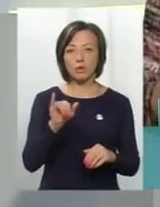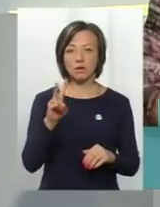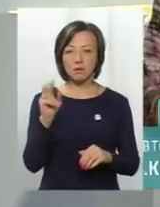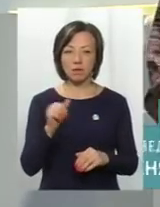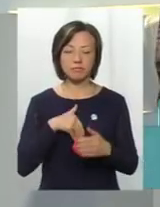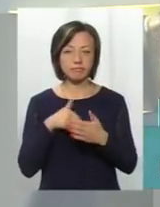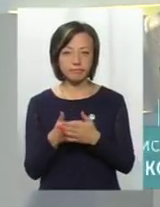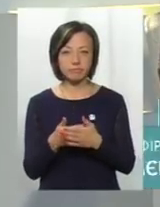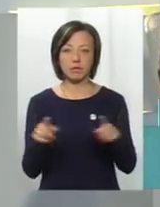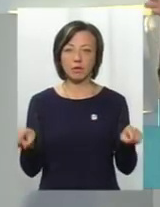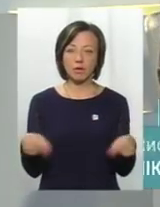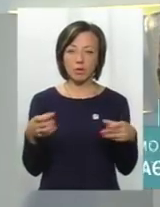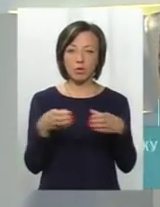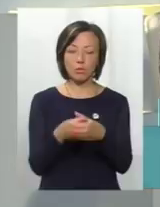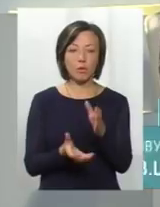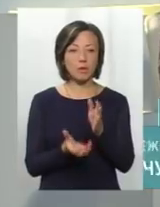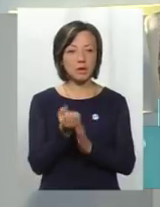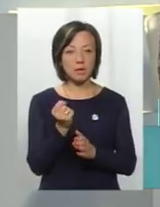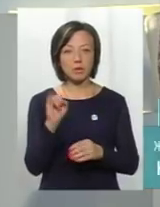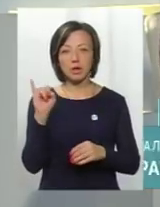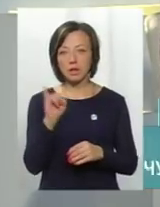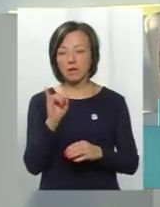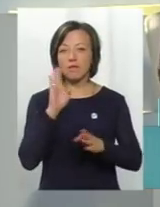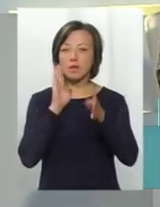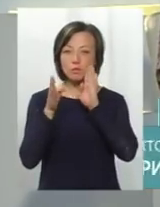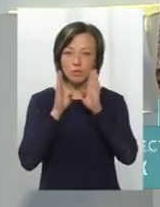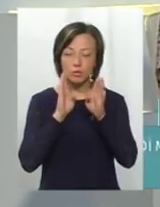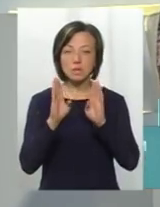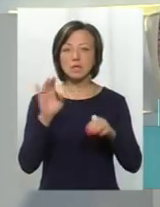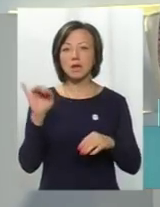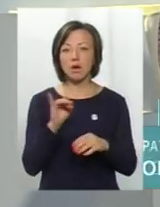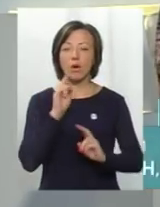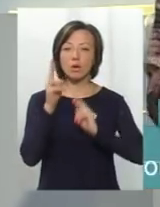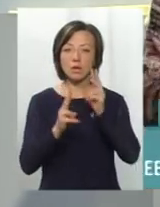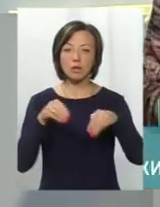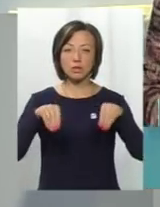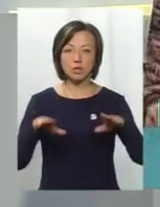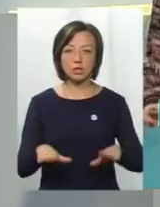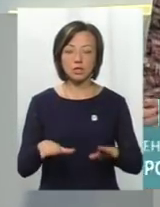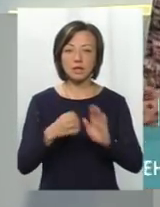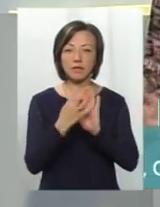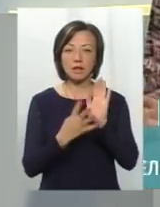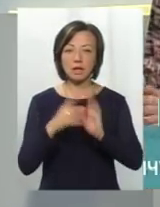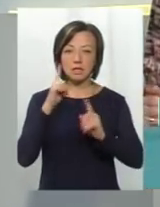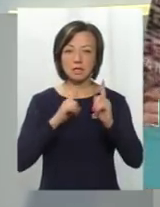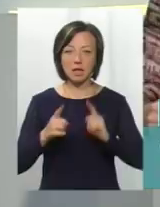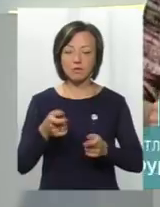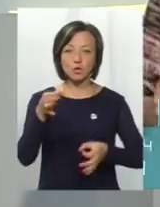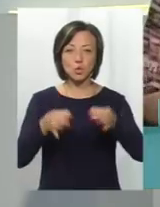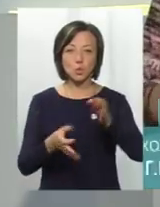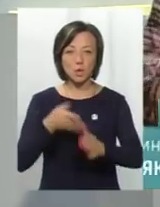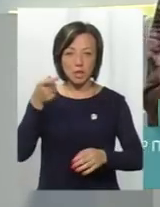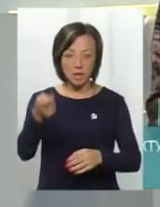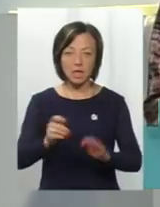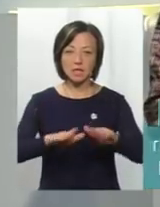вони активізувались, організували групи підтримки і в Фейсбуці, оскаржують рішення 19-ї сесії в окружному адмінсуді,